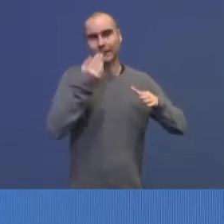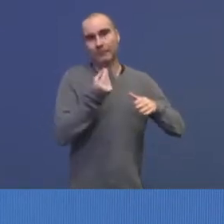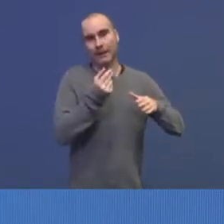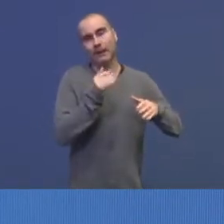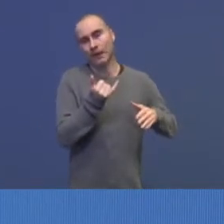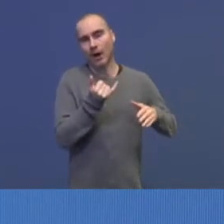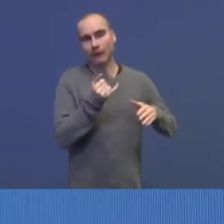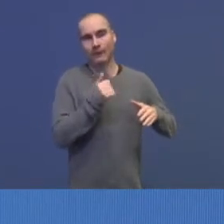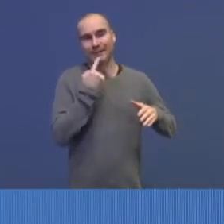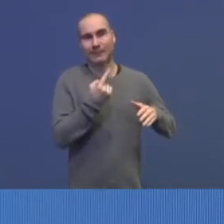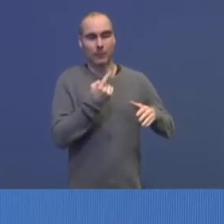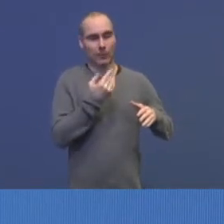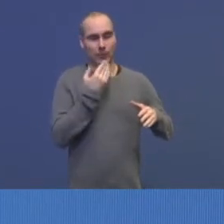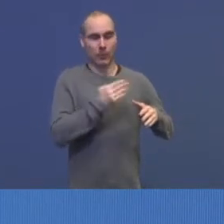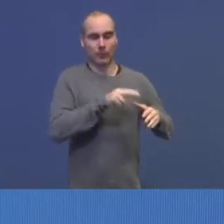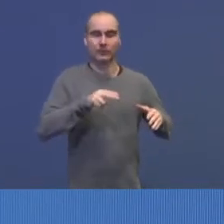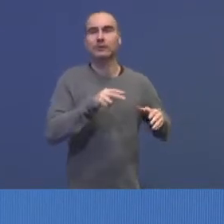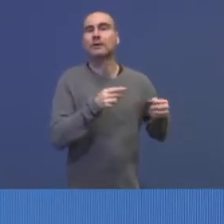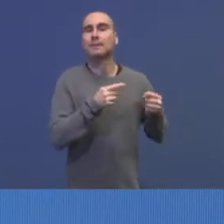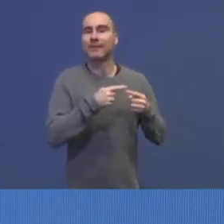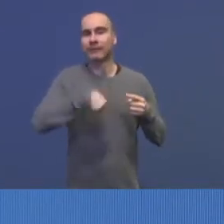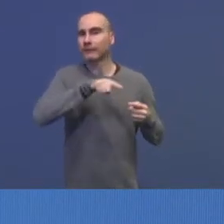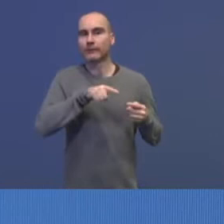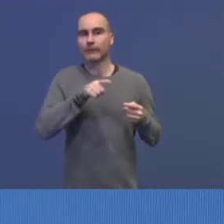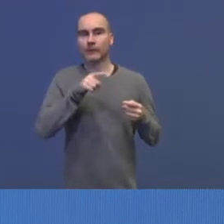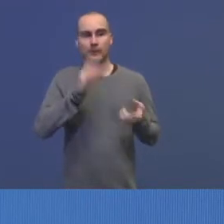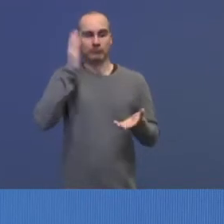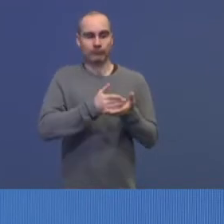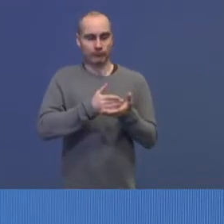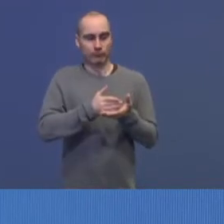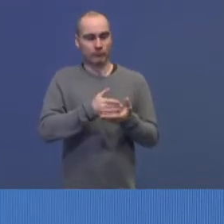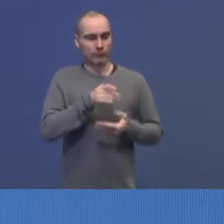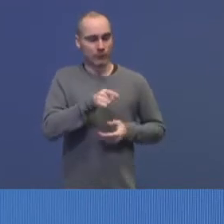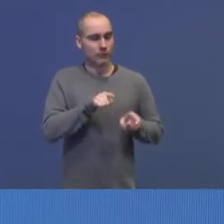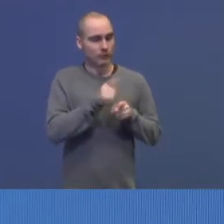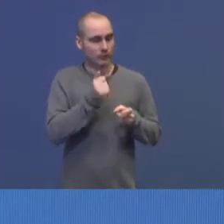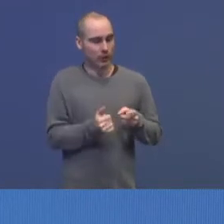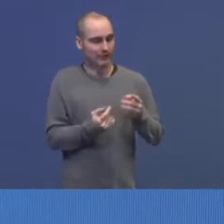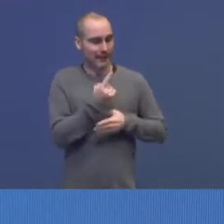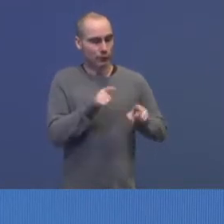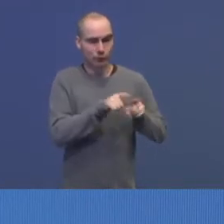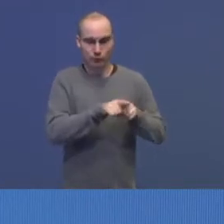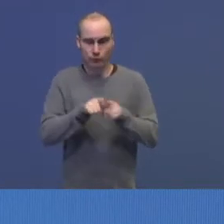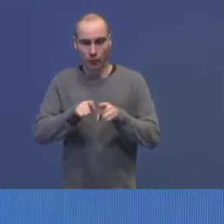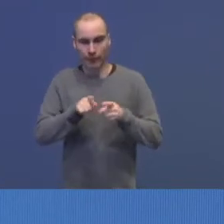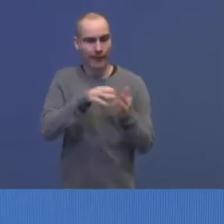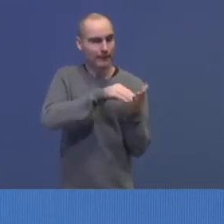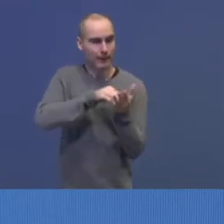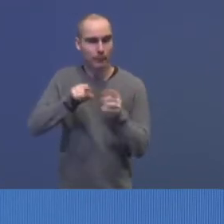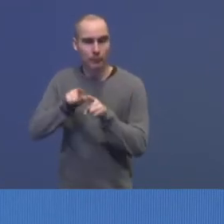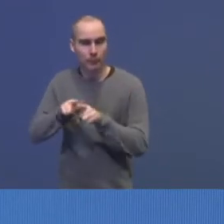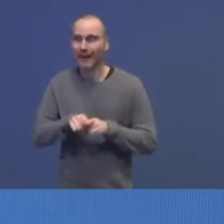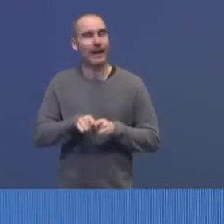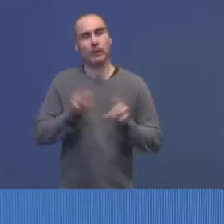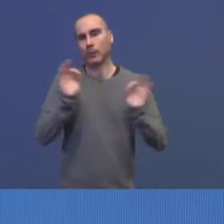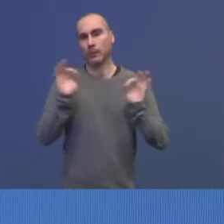for å si det på godt norsk. Men vi har ikke konkludert hvordan det skal skje når vi gjør opp regnskapene våre. Nå har vi lagt vekt på